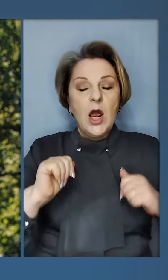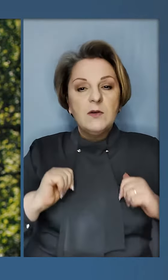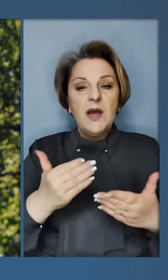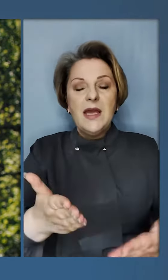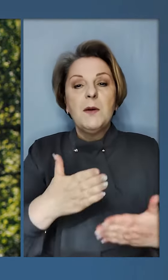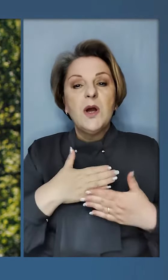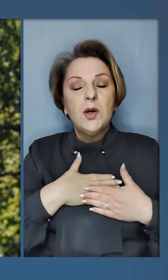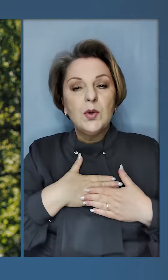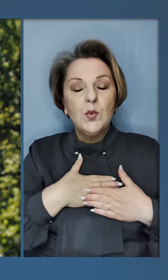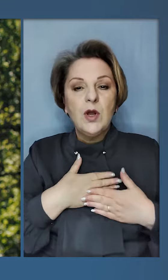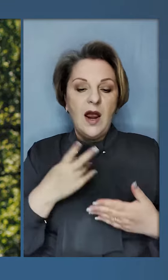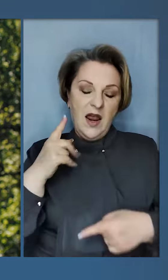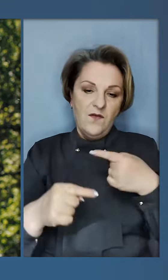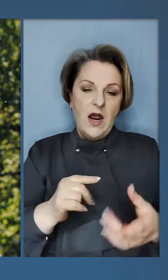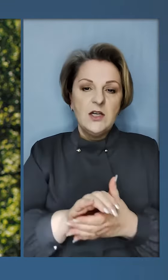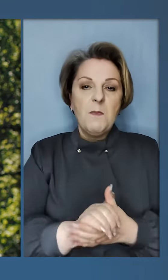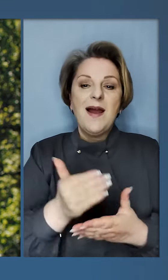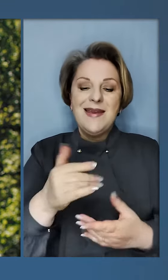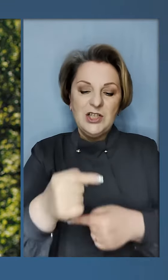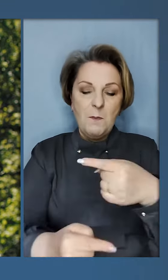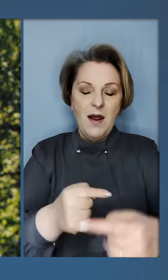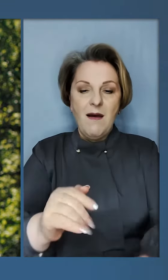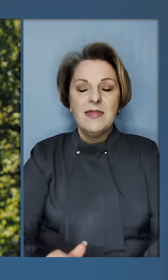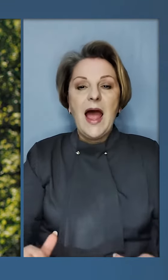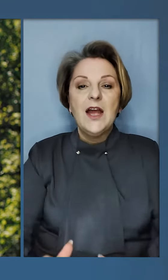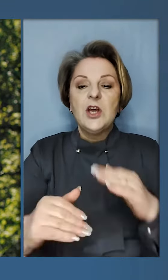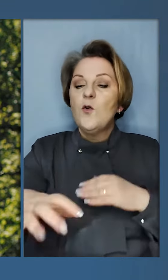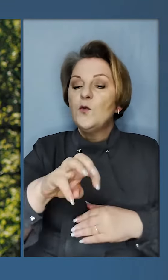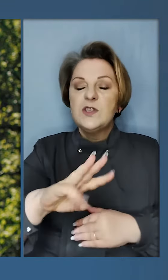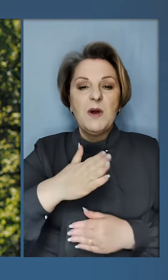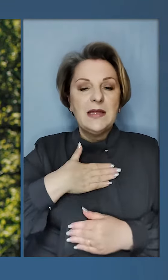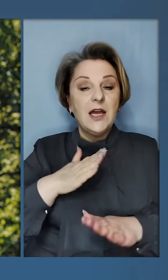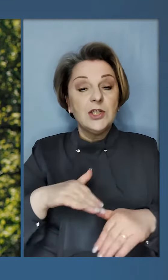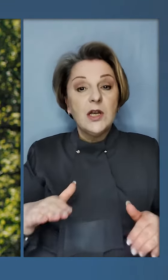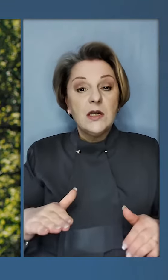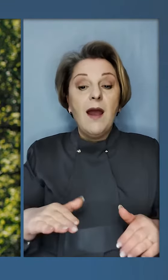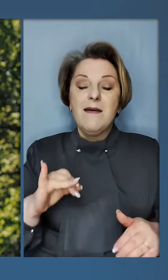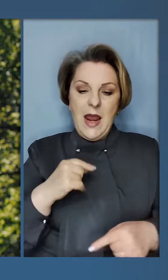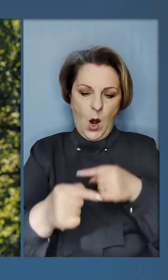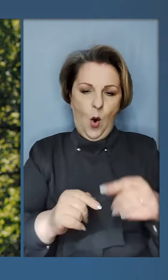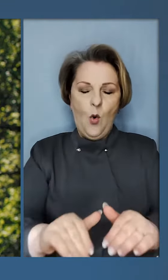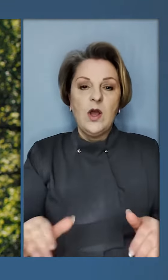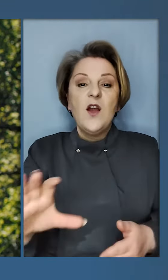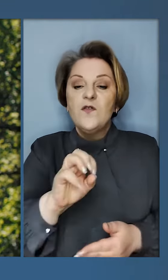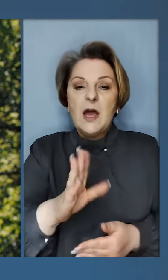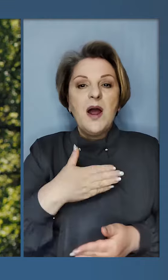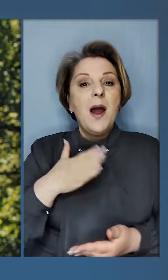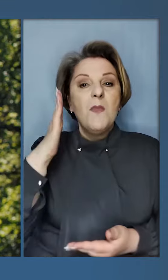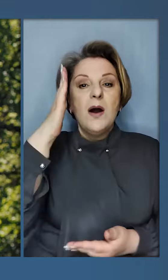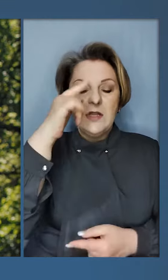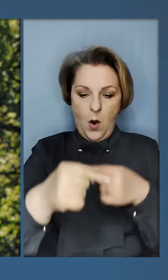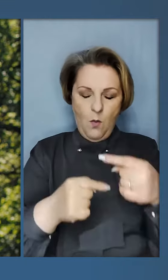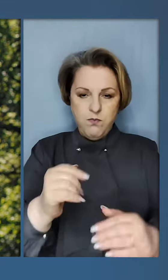подарує вічний спокій їхнім душам і вічний мир їхнім нащадкам. Усім нашим дітям та